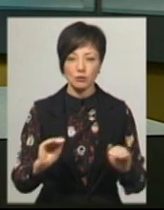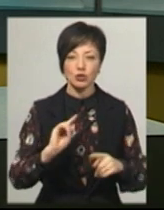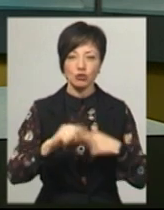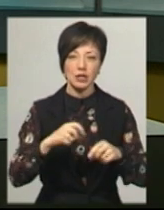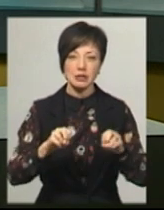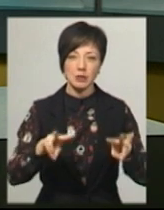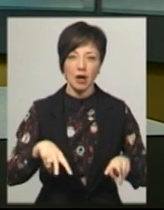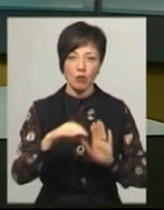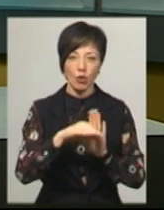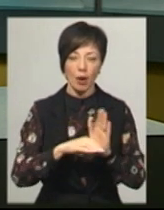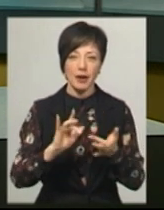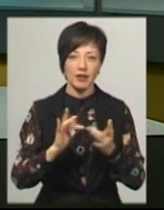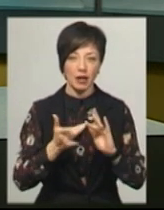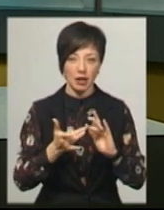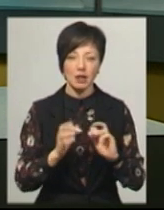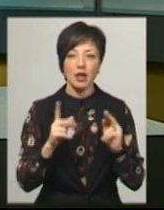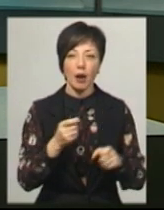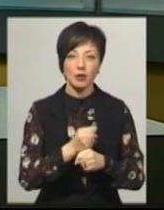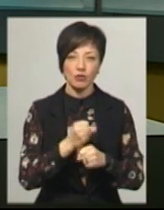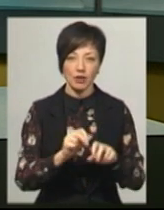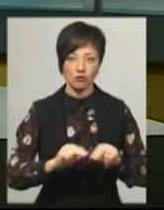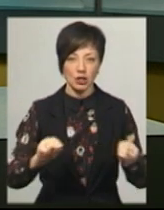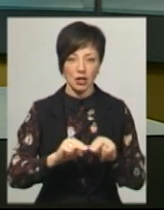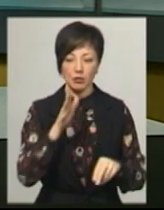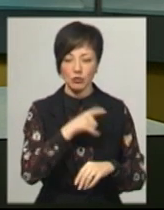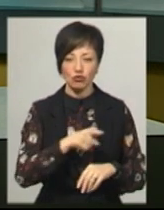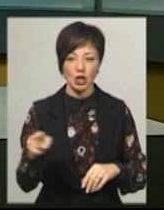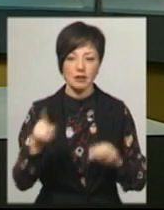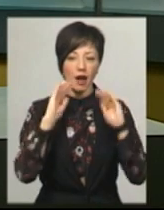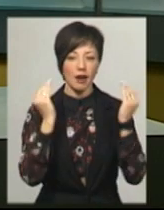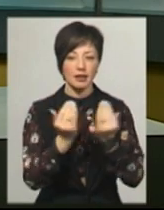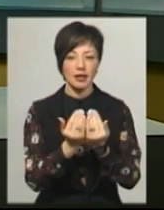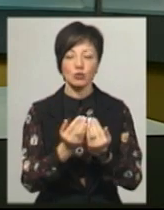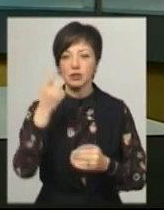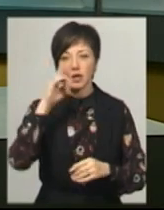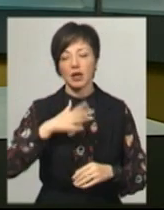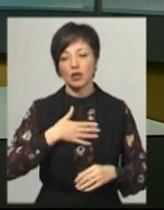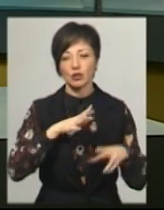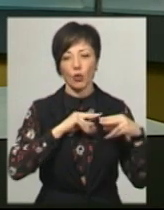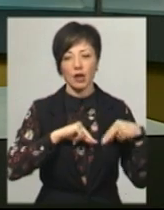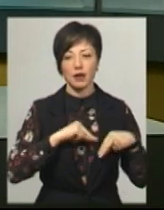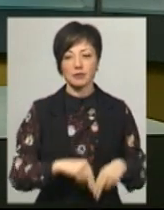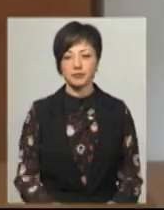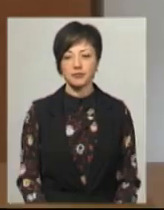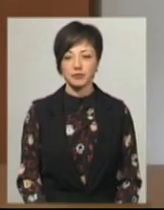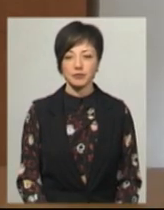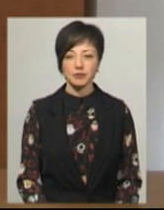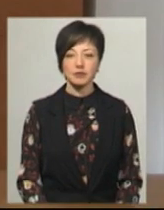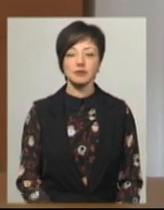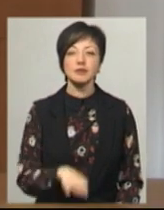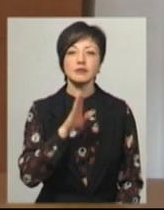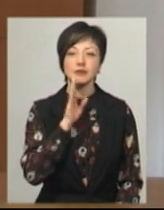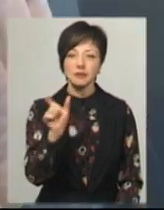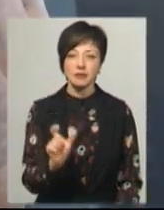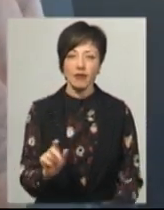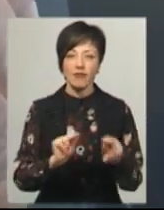спеціальні програми в інтернеті. Як працюватимуть вчителі під час карантину, знає моя колега Анастасія Збродова. Тетяна